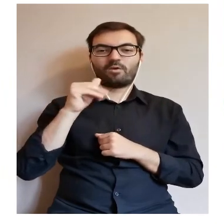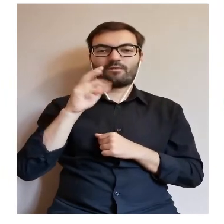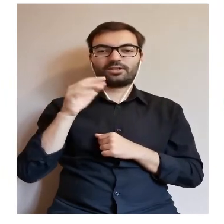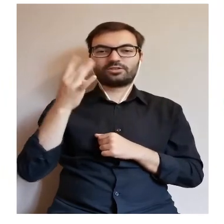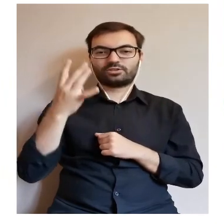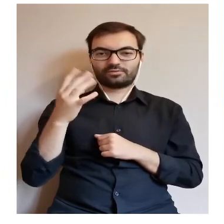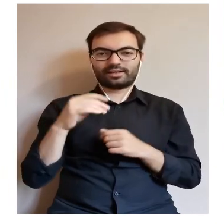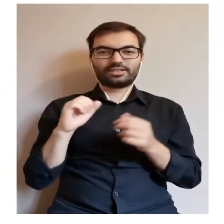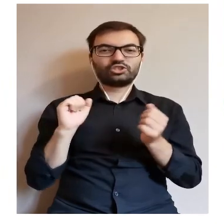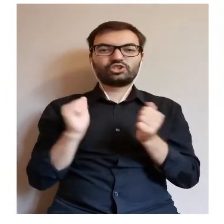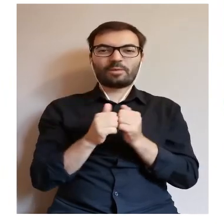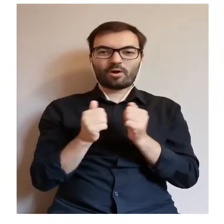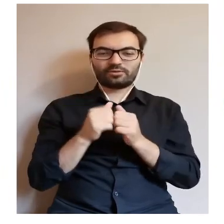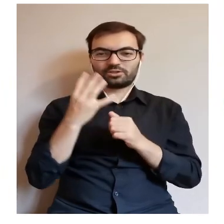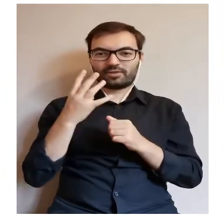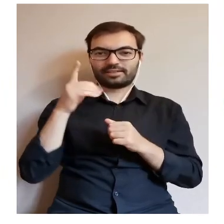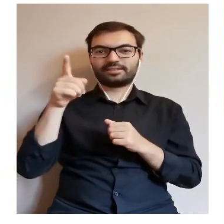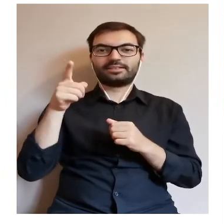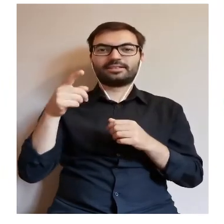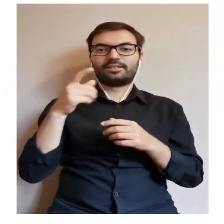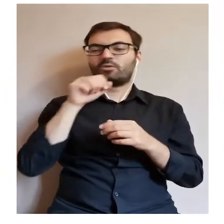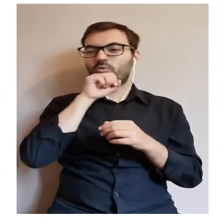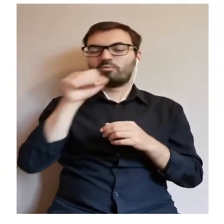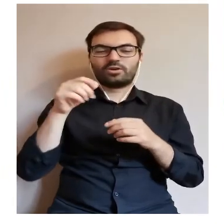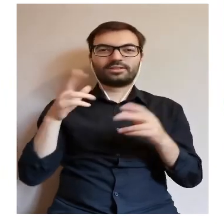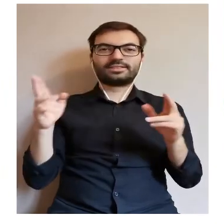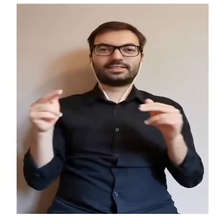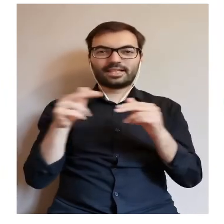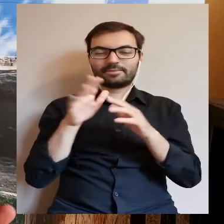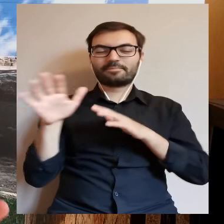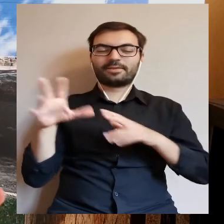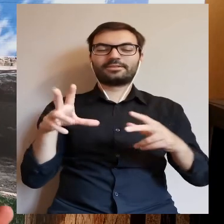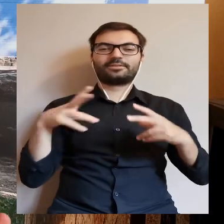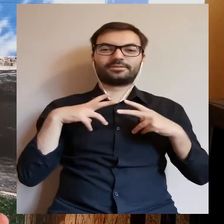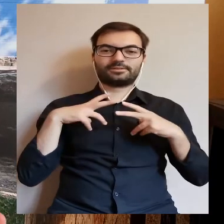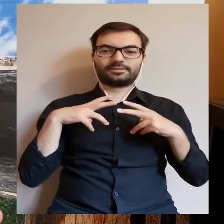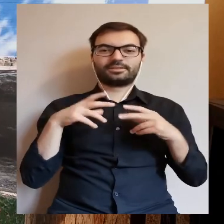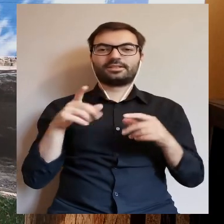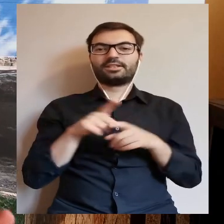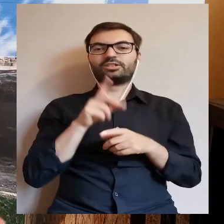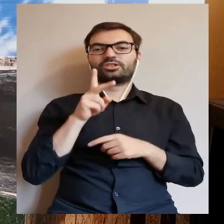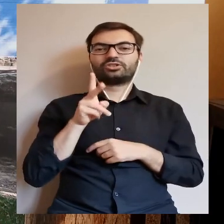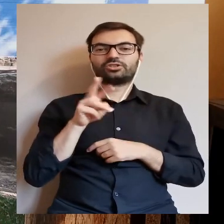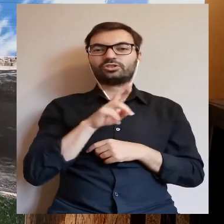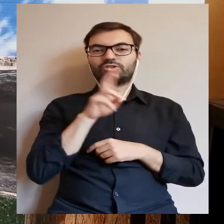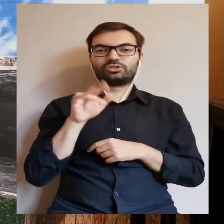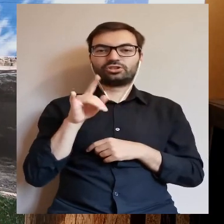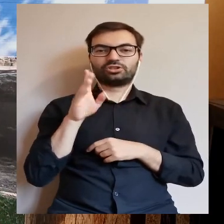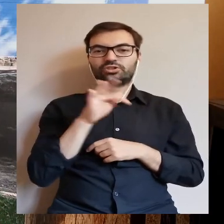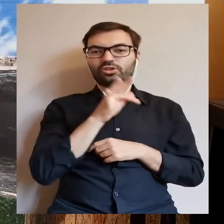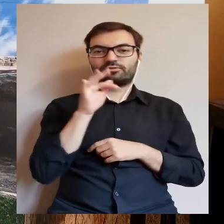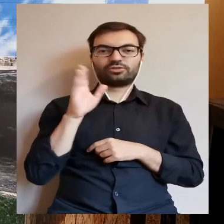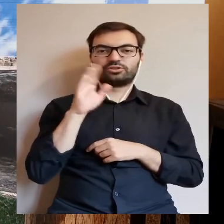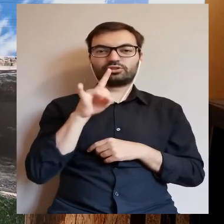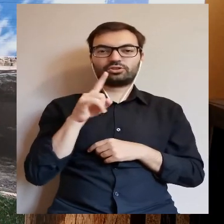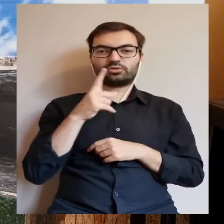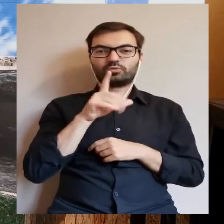jego ulubiona rezydencja, ten ulubiony zamek Krzysztofa Szydłowieckiego,